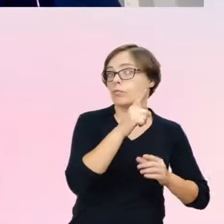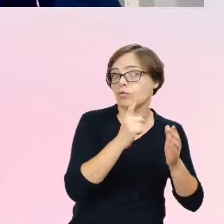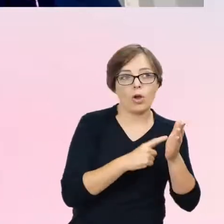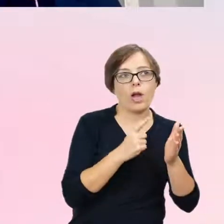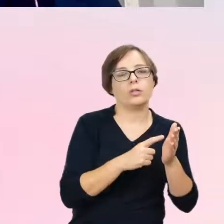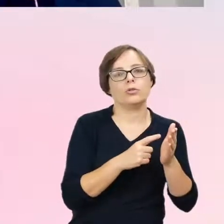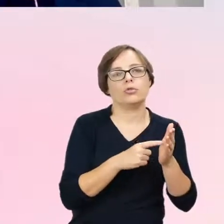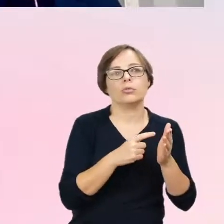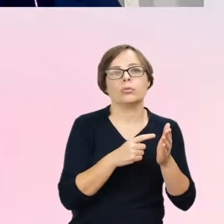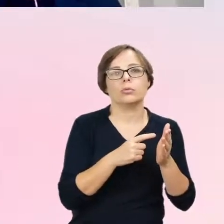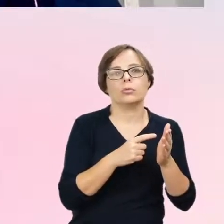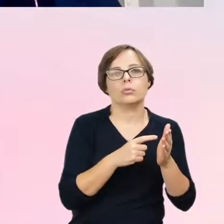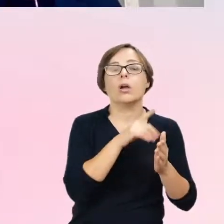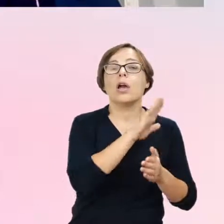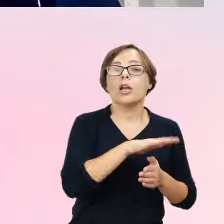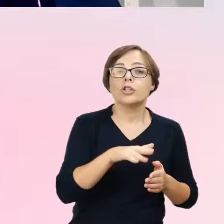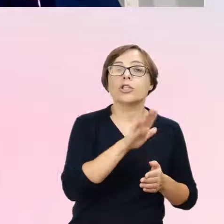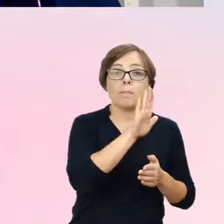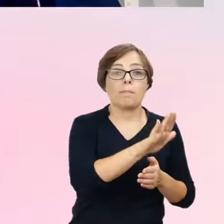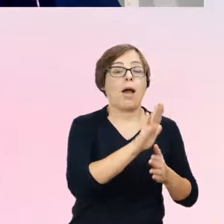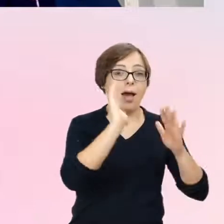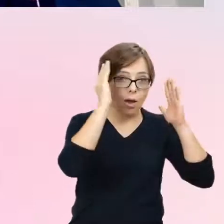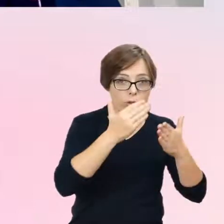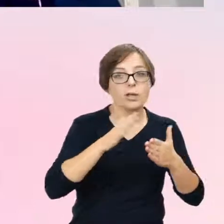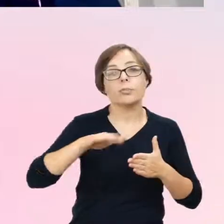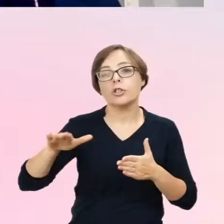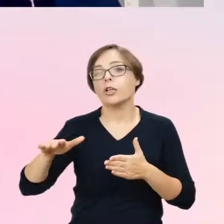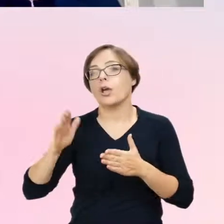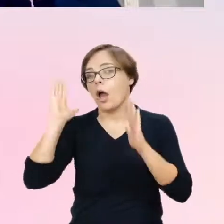częstsze u dzieci ze spektrum autyzmu niż u dzieci neurotypowych.